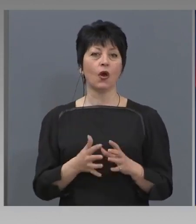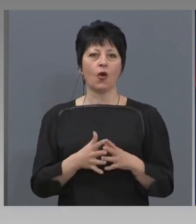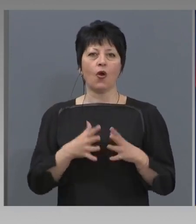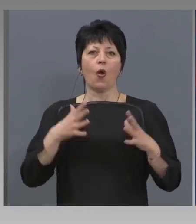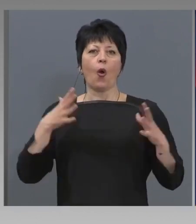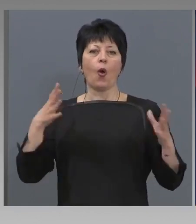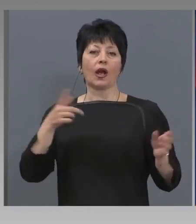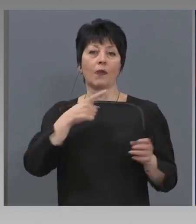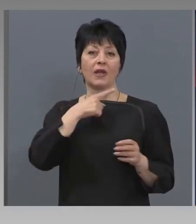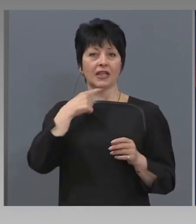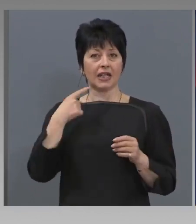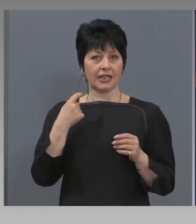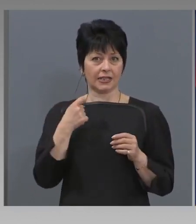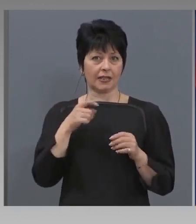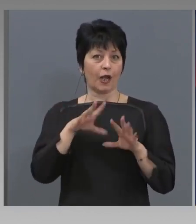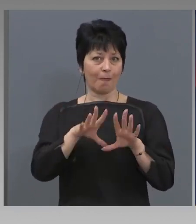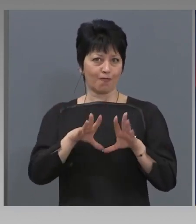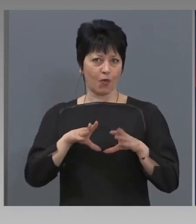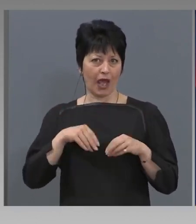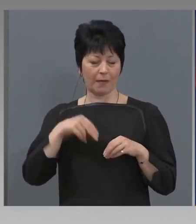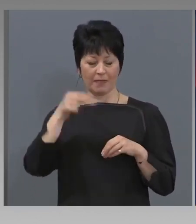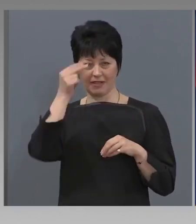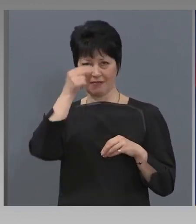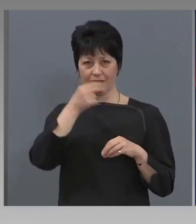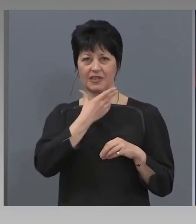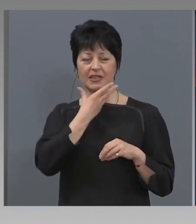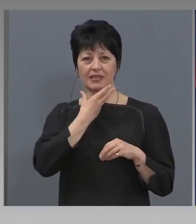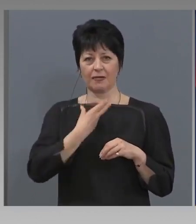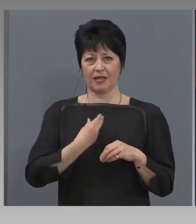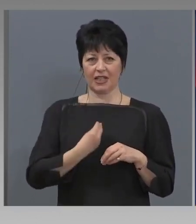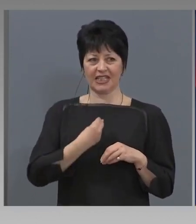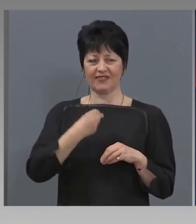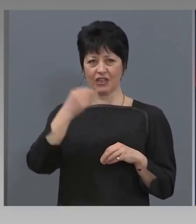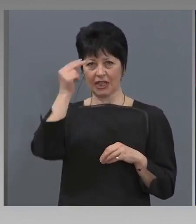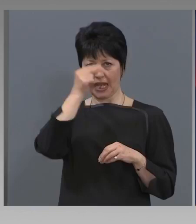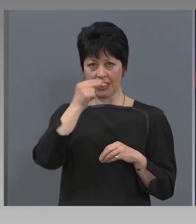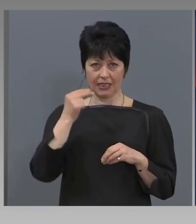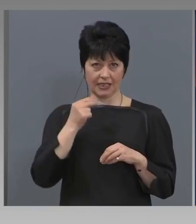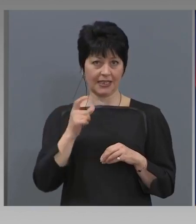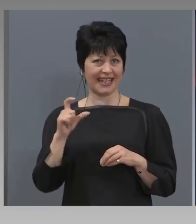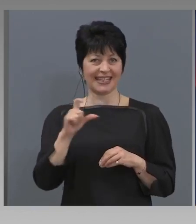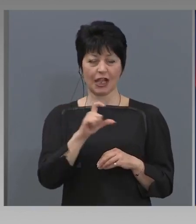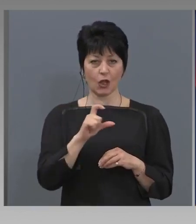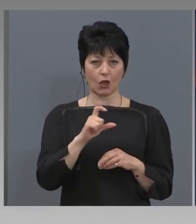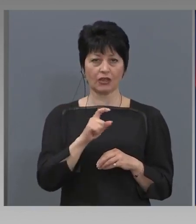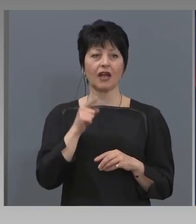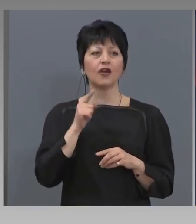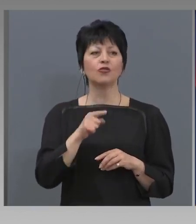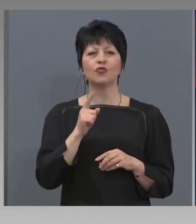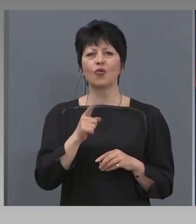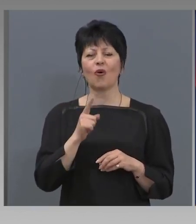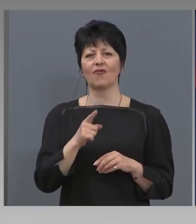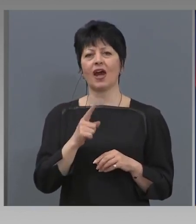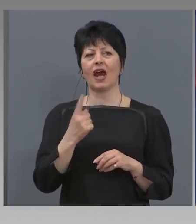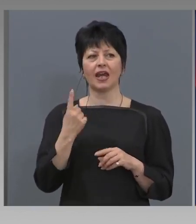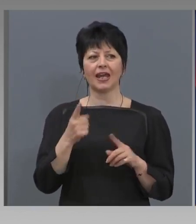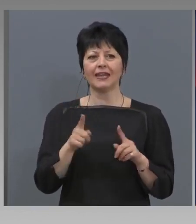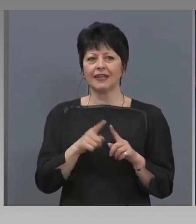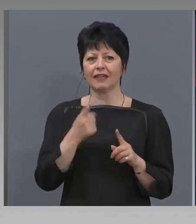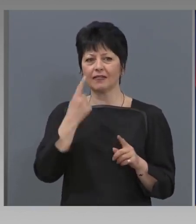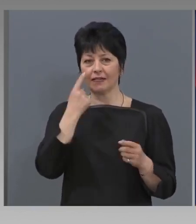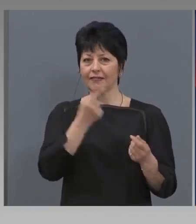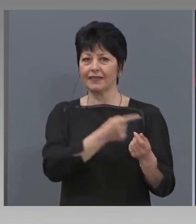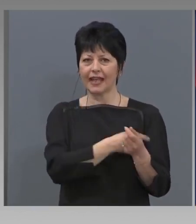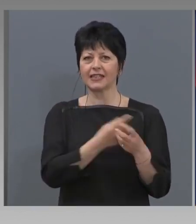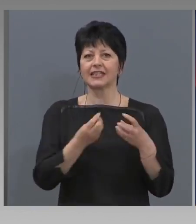Огромен риск, поехме, с свещенниците и с синода. И това е един, действително, и тест и